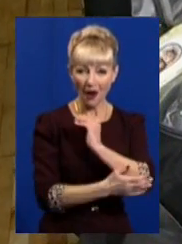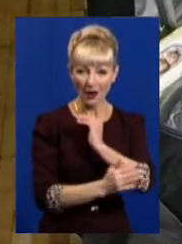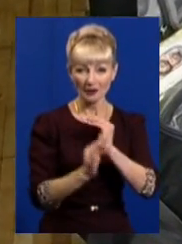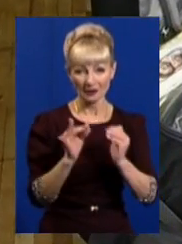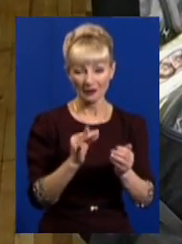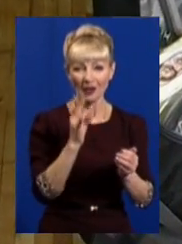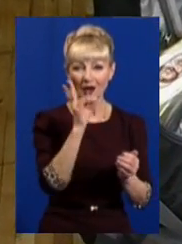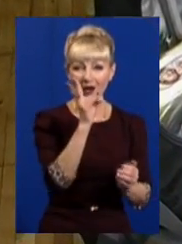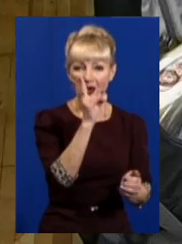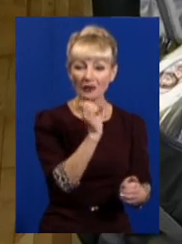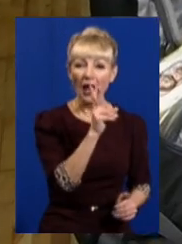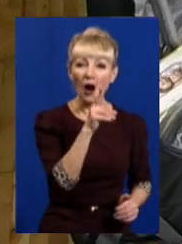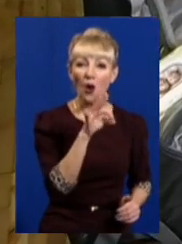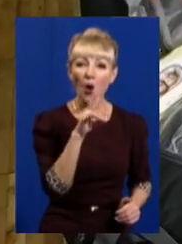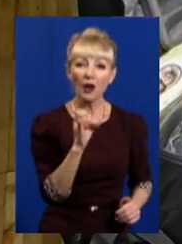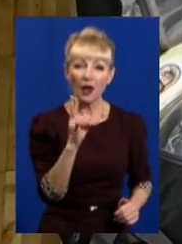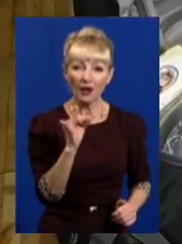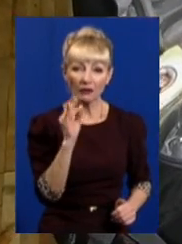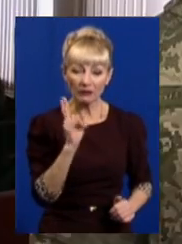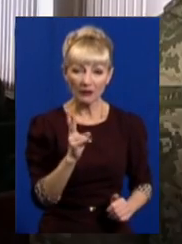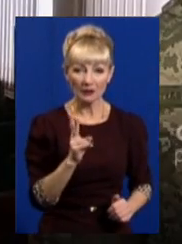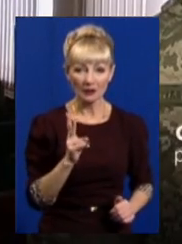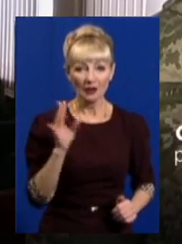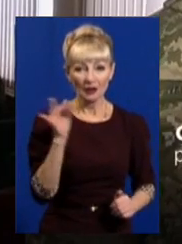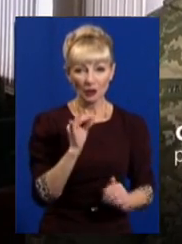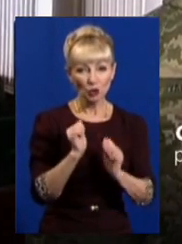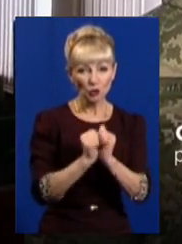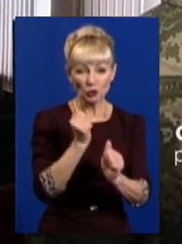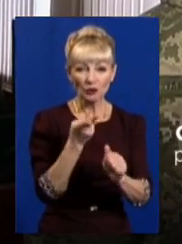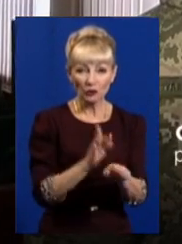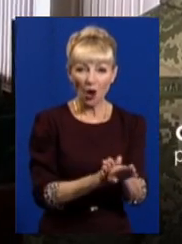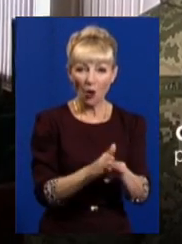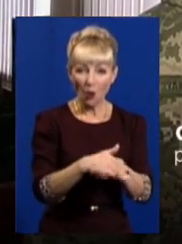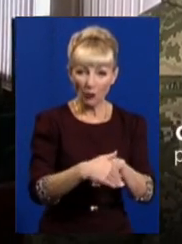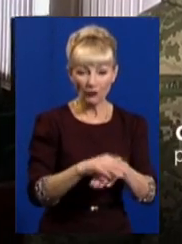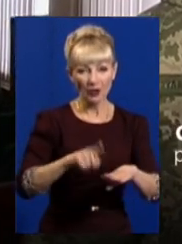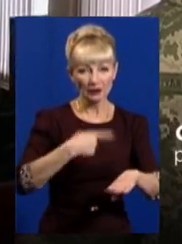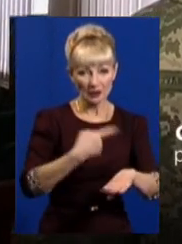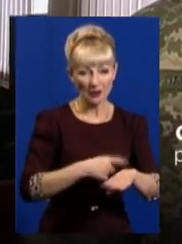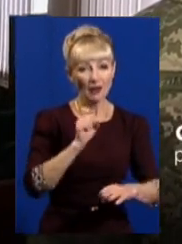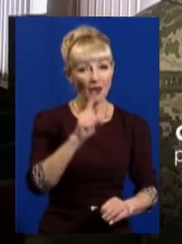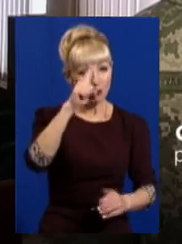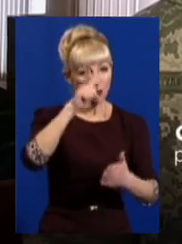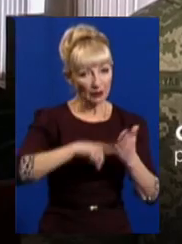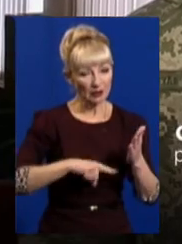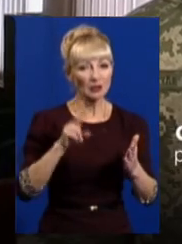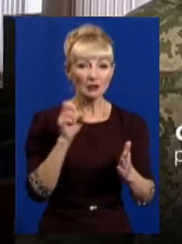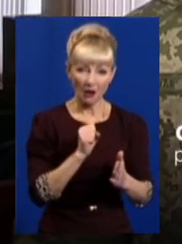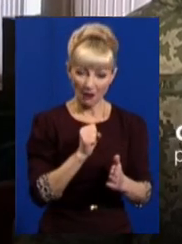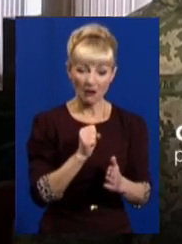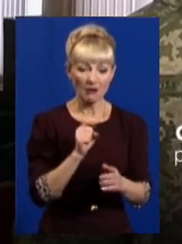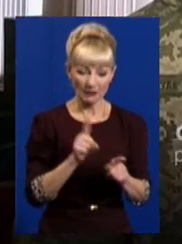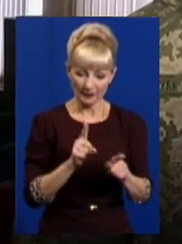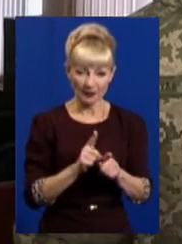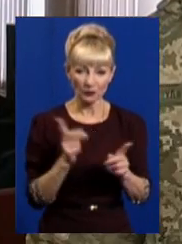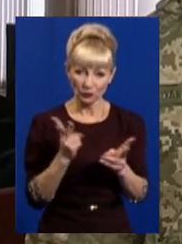Деяку екіпіровку маю на увазі на колінники, на локітники, сушилку для взуття, капці. Набога сподівайся, але до роботи берися, тому